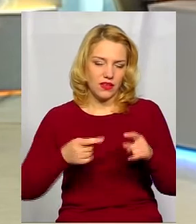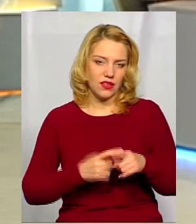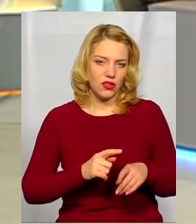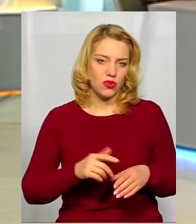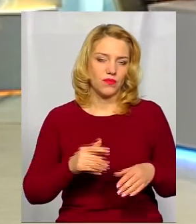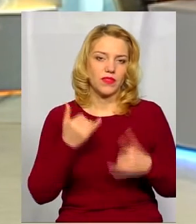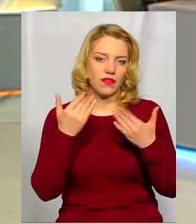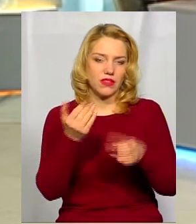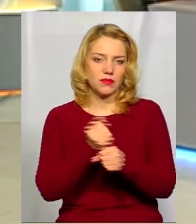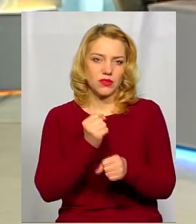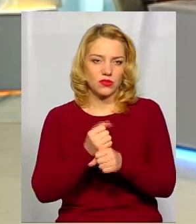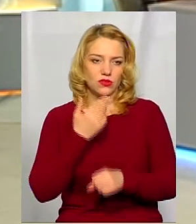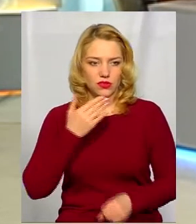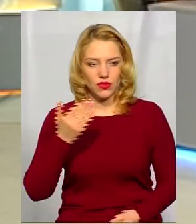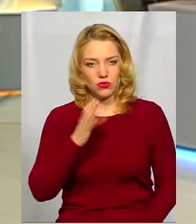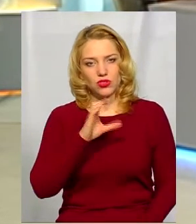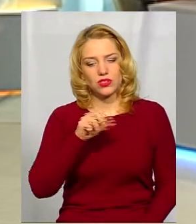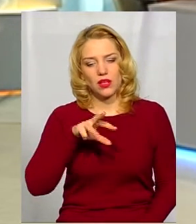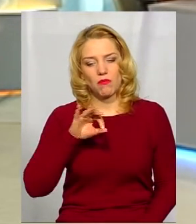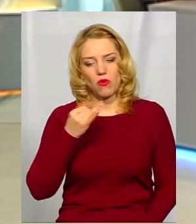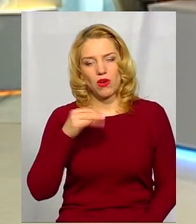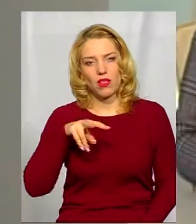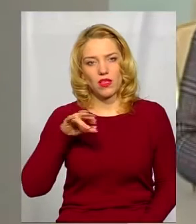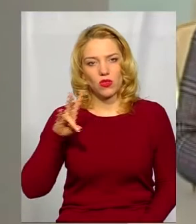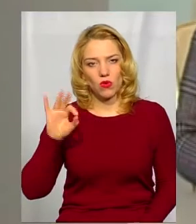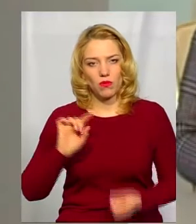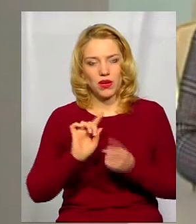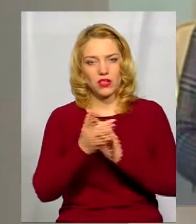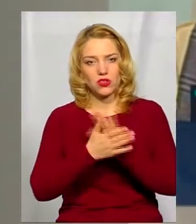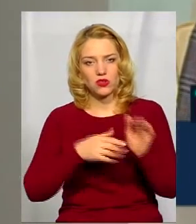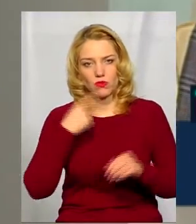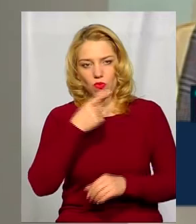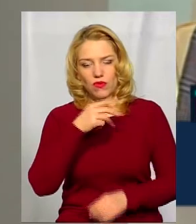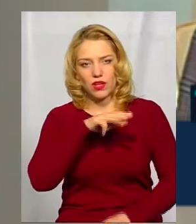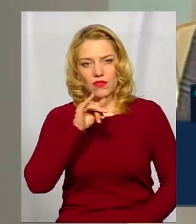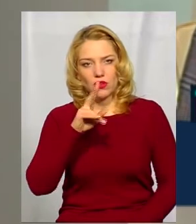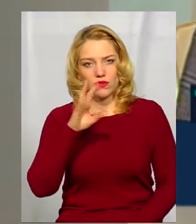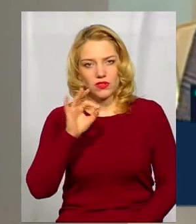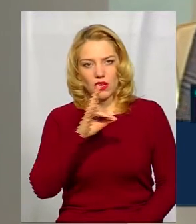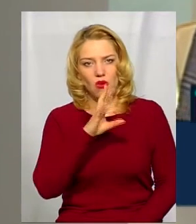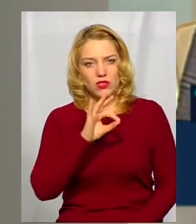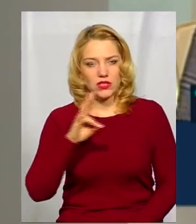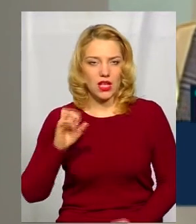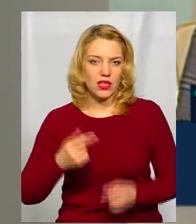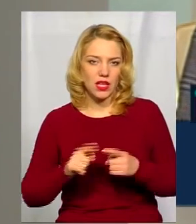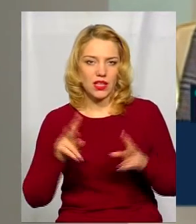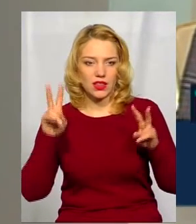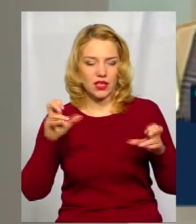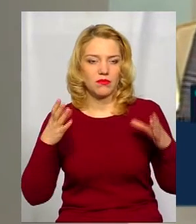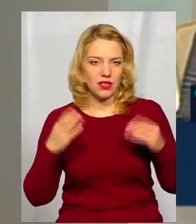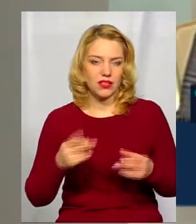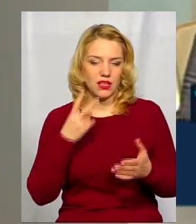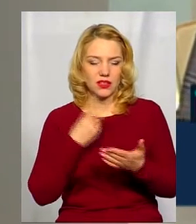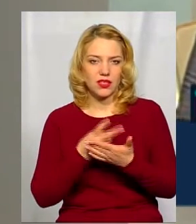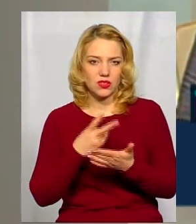У студії для вас працює ведучий Алла Самойленко, на жестову мову перекладає Оксана Фіновська. Тема дня транслюється